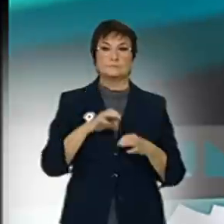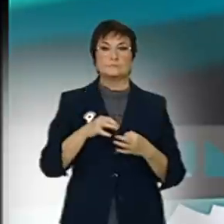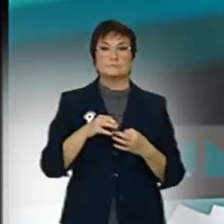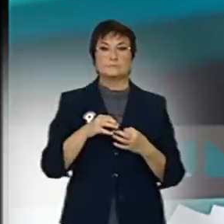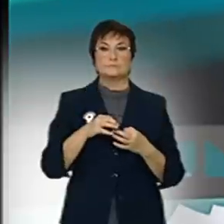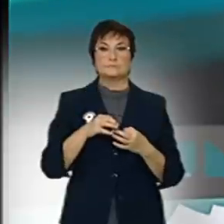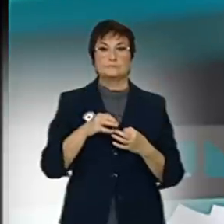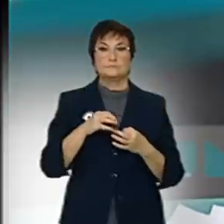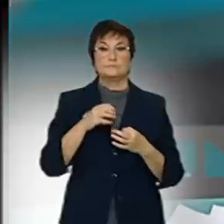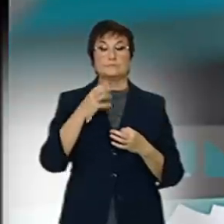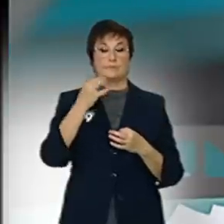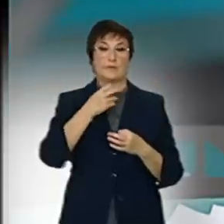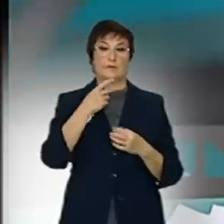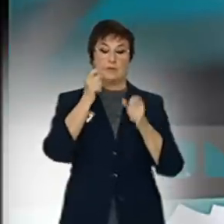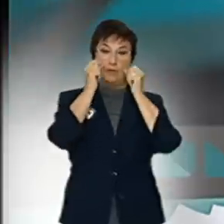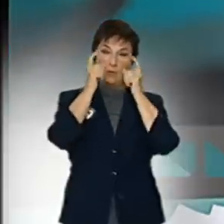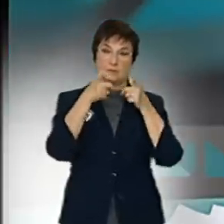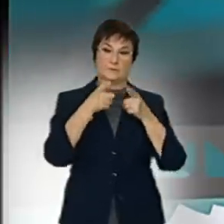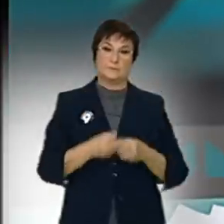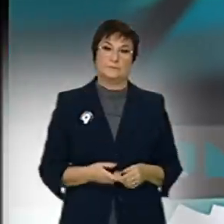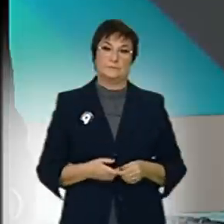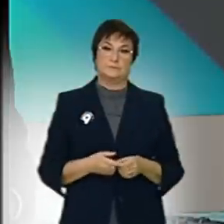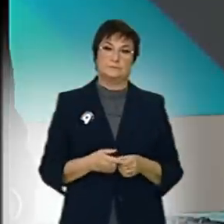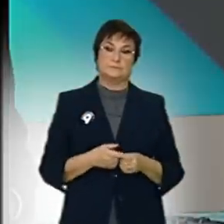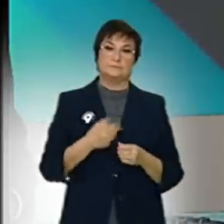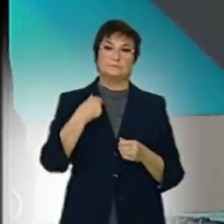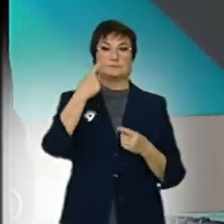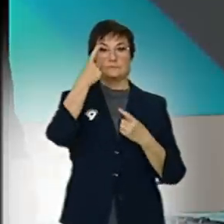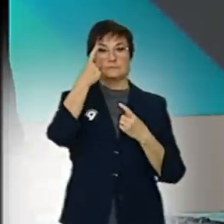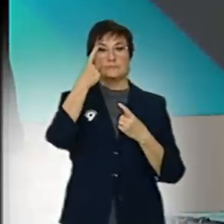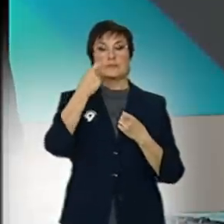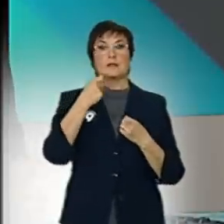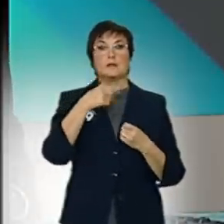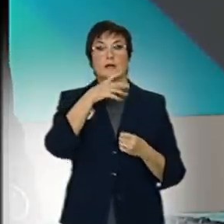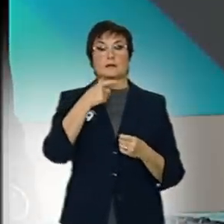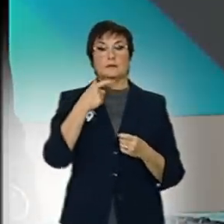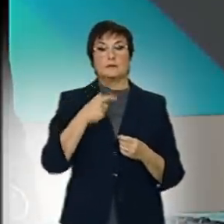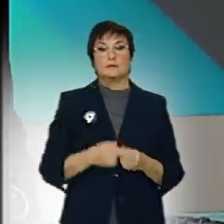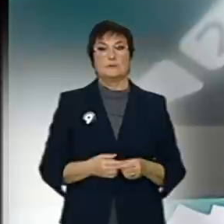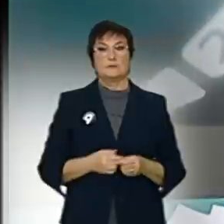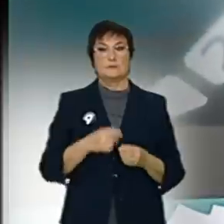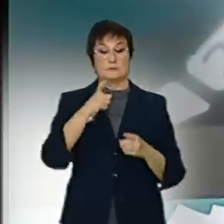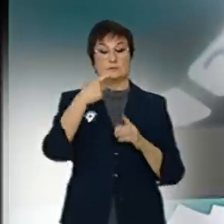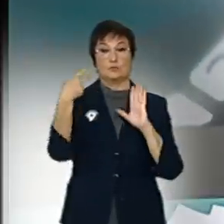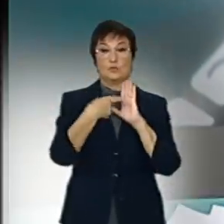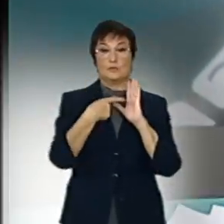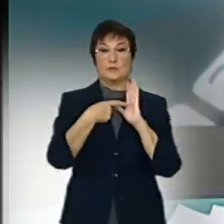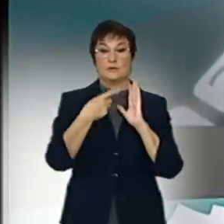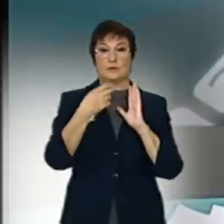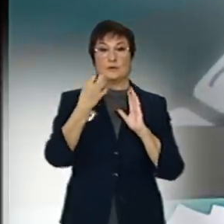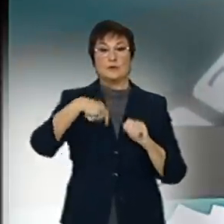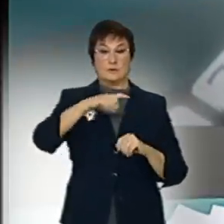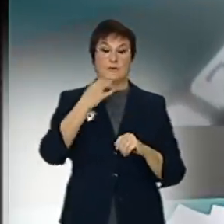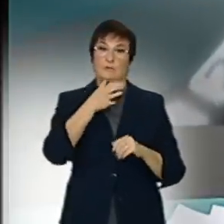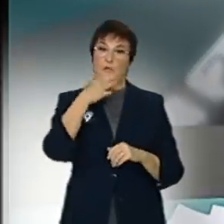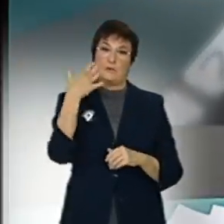'haurà de fer vore. Supose que això serà una de les coses que tindrem que portar